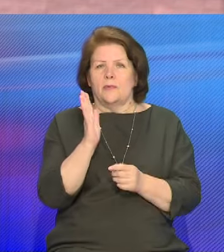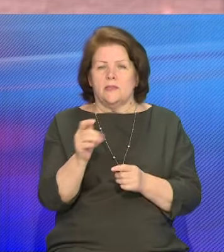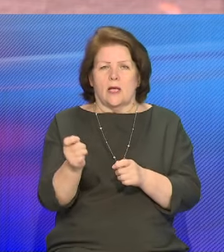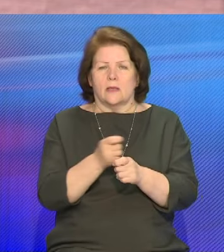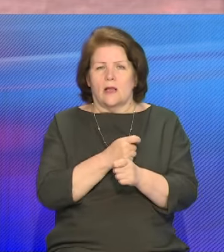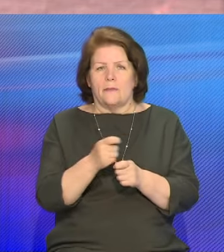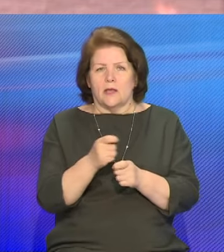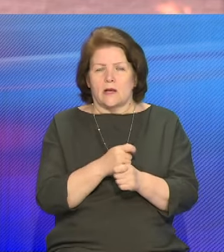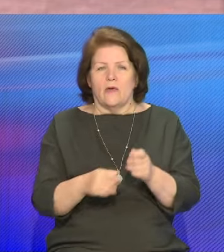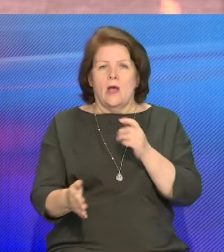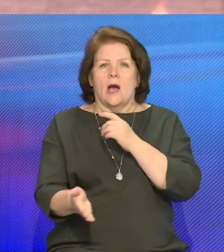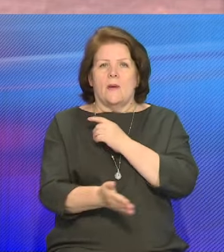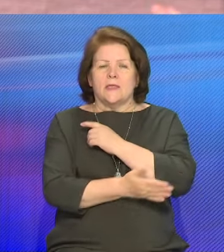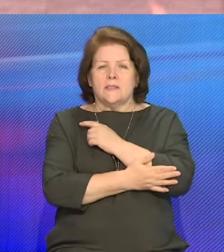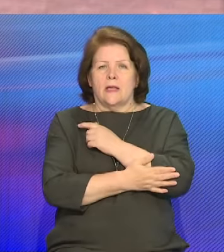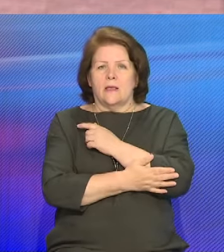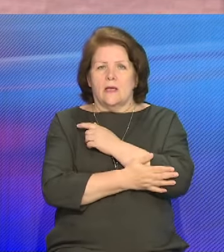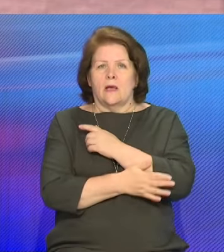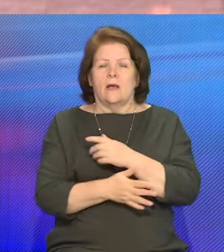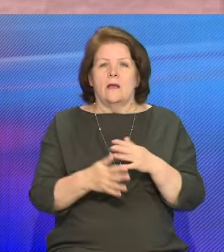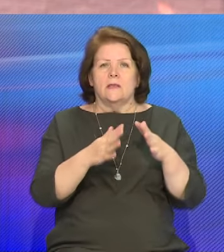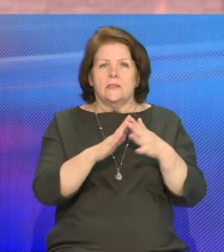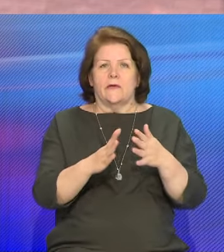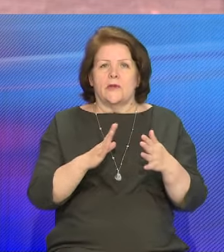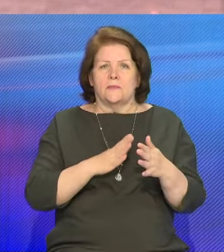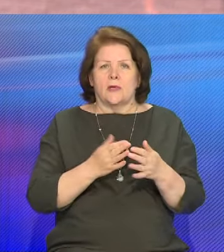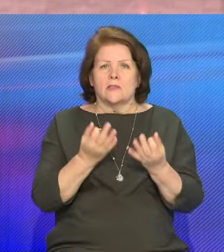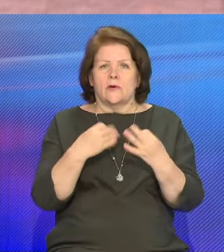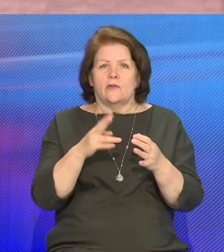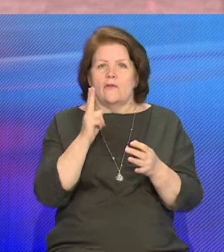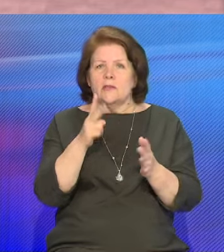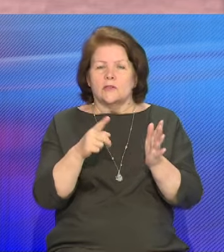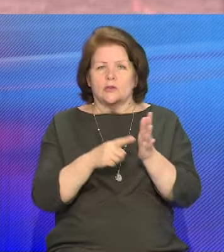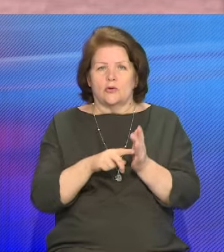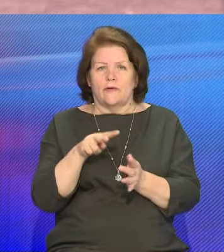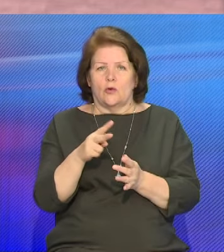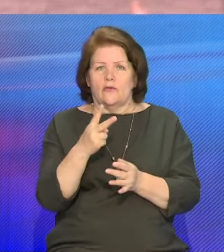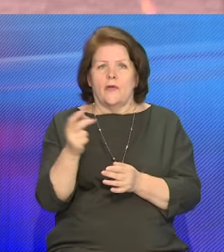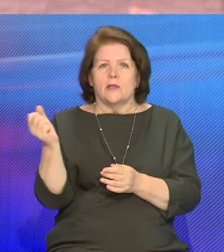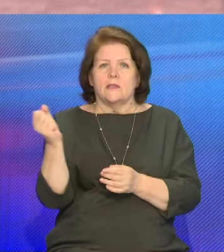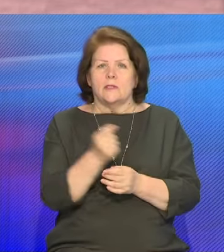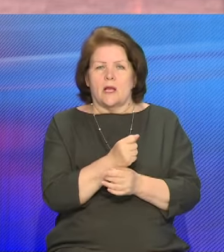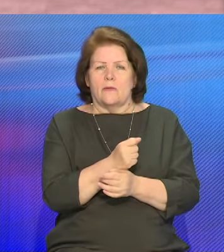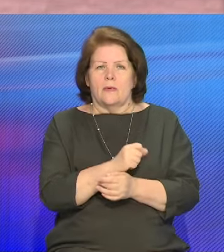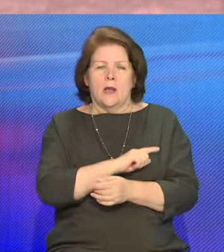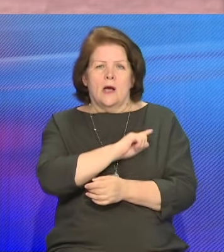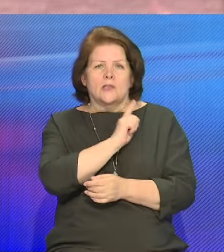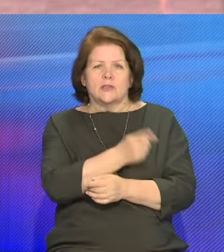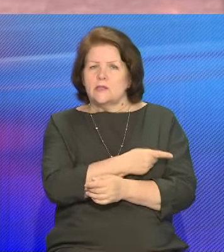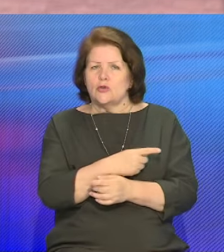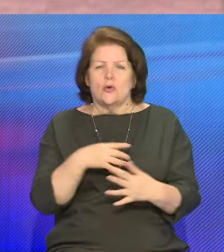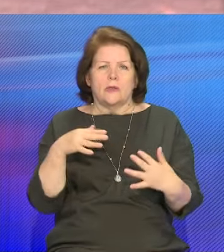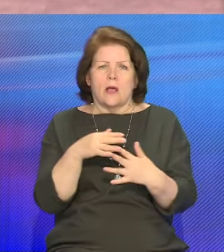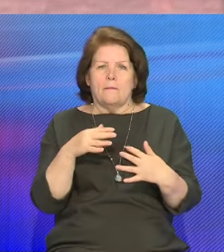а последний населенный пункт был освобожден только 26 июля. То есть две недели шли ожесточенные бои с огромными